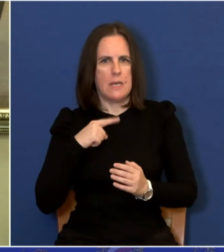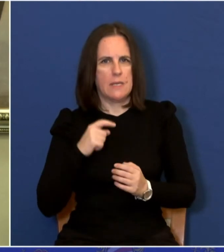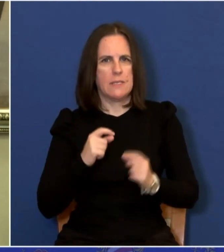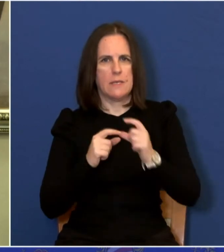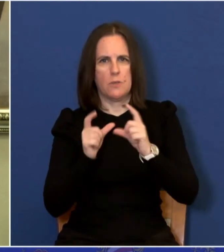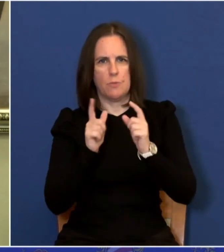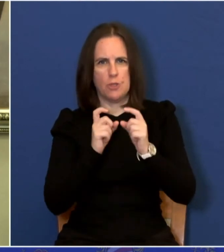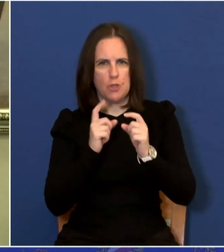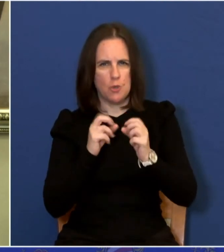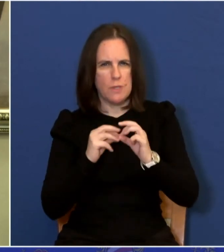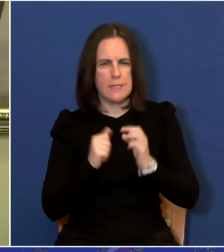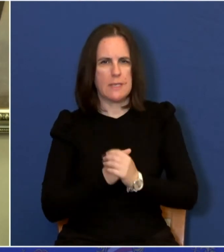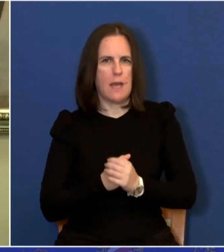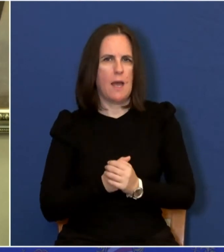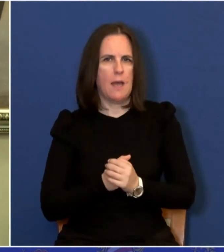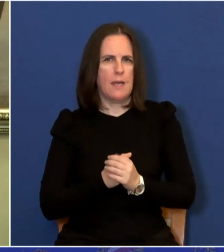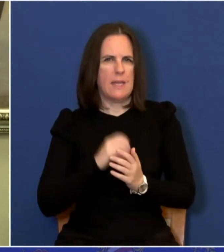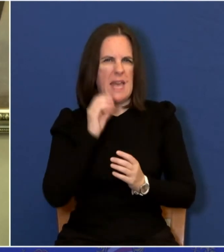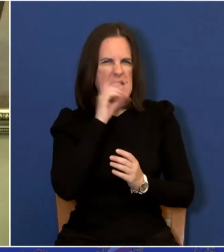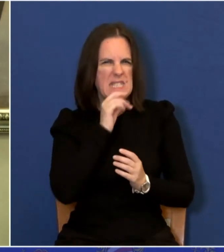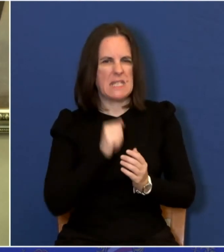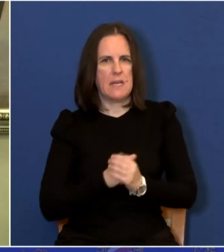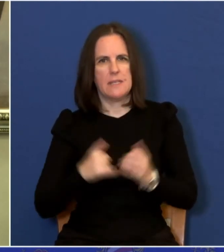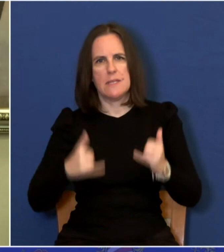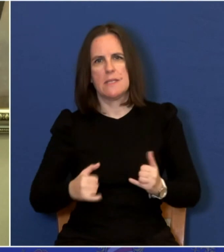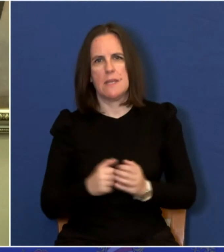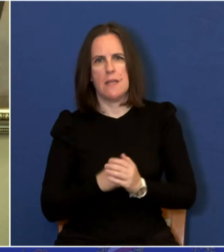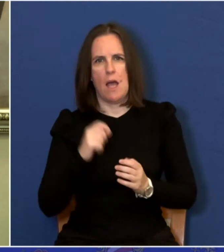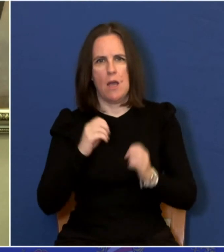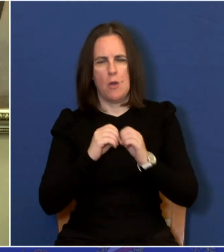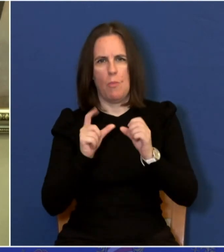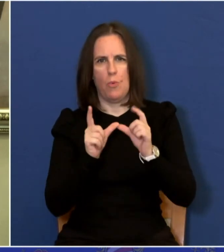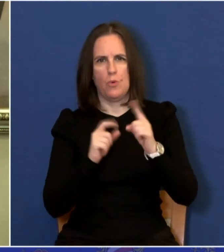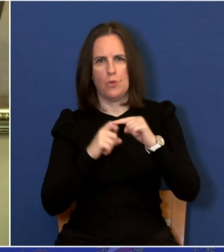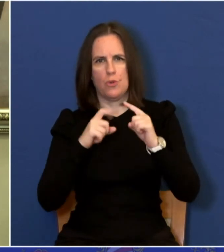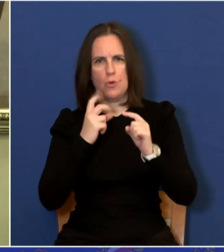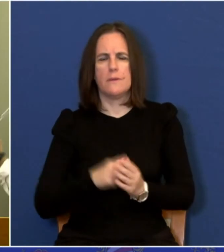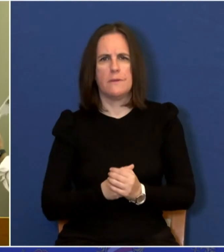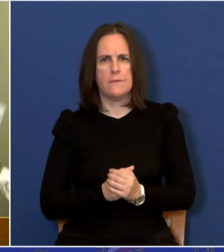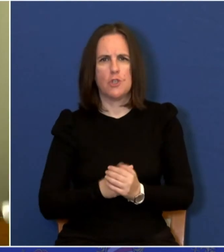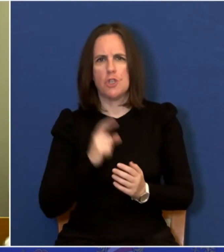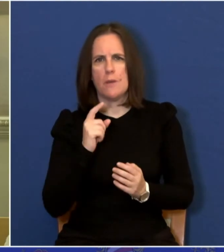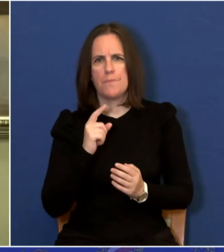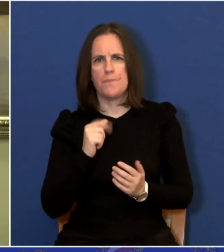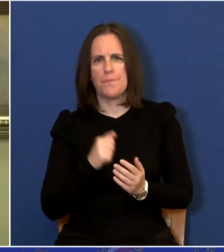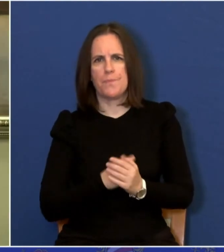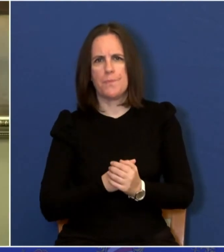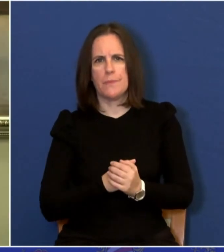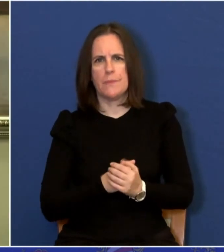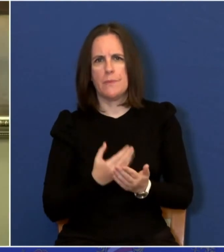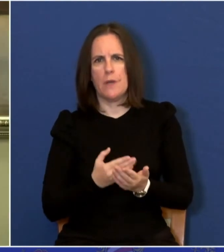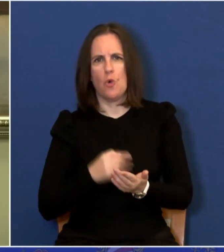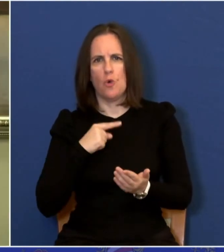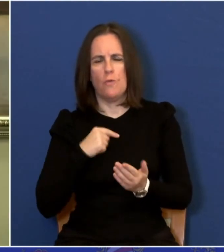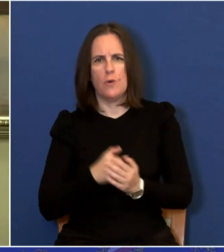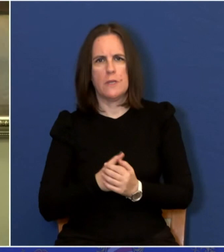napali gospodina Butkovića da je izdajnik, vjerojatno računate da ćete biti budući kandidat za gradonačenika. Ja po dan nisam bio članu